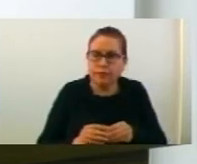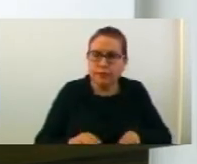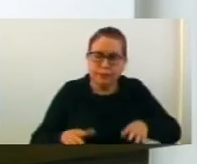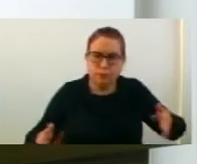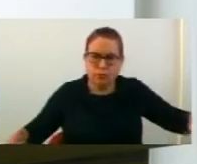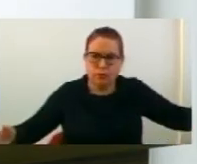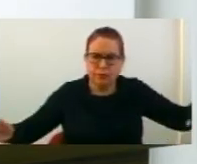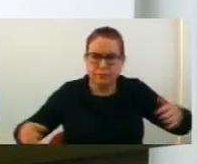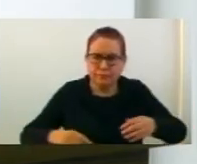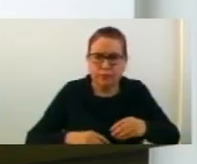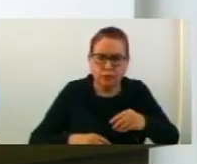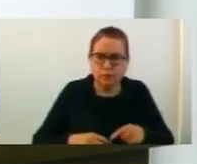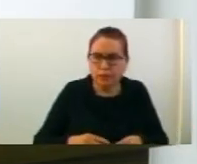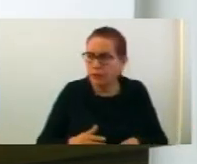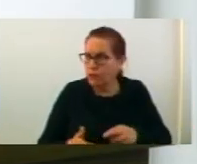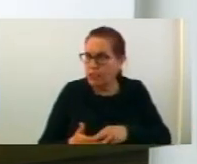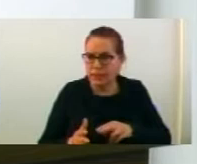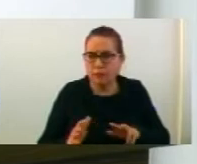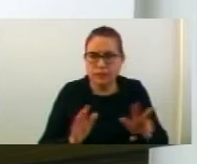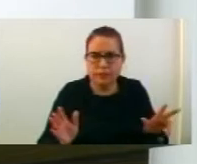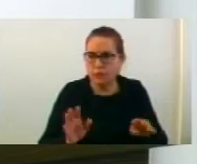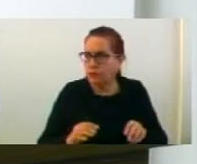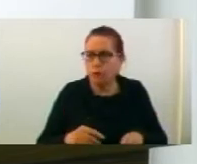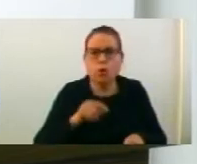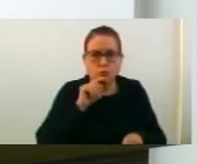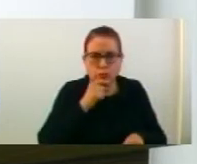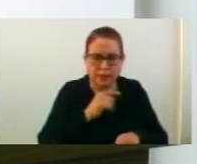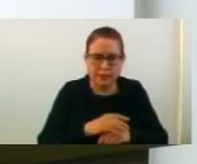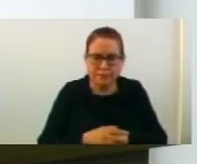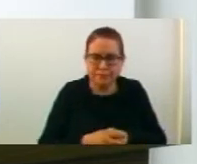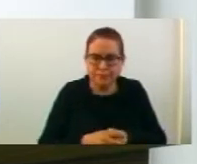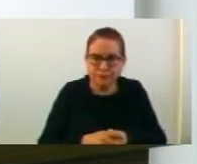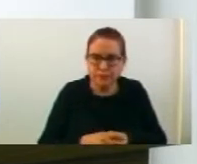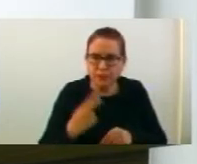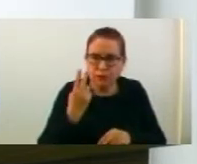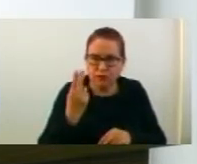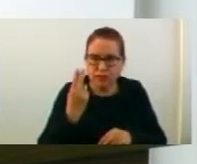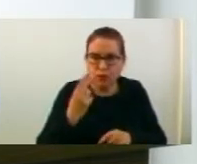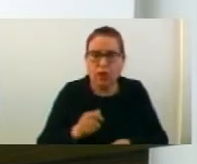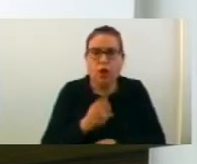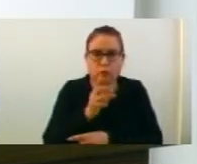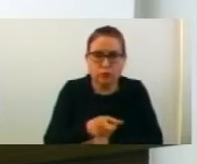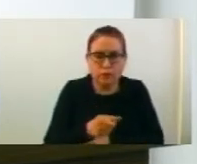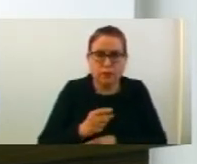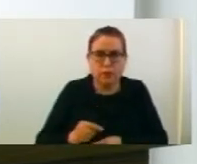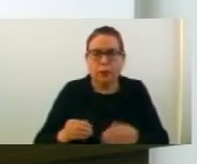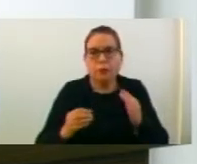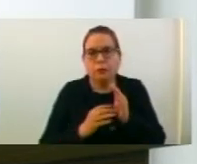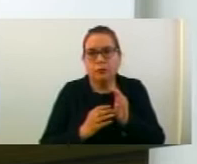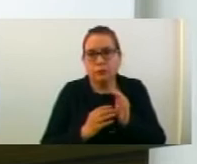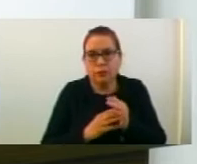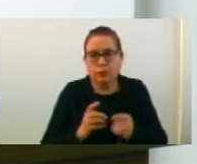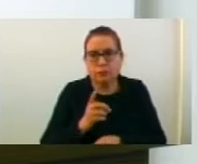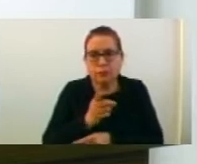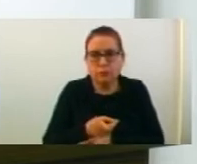прошируване на планскиот охват за КП број 7.960 в. струмица 2. Да донесе одлука за утвърдуване потреба от